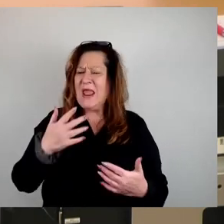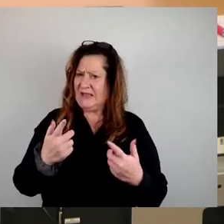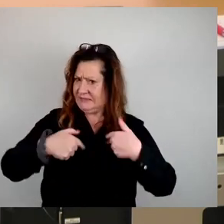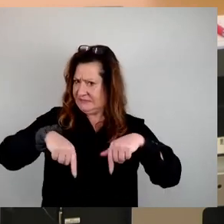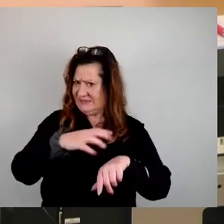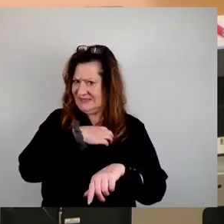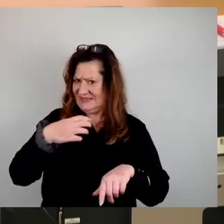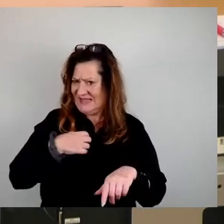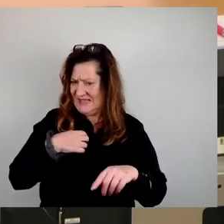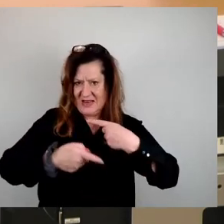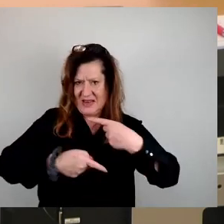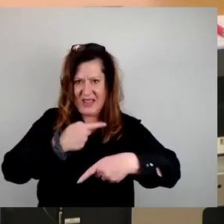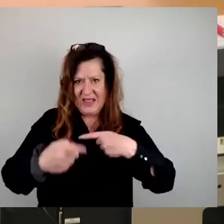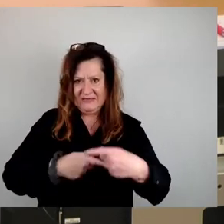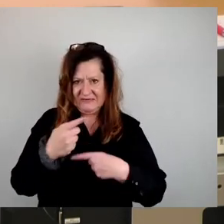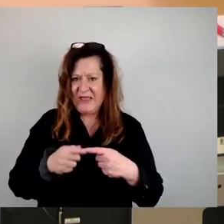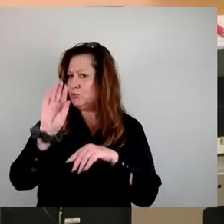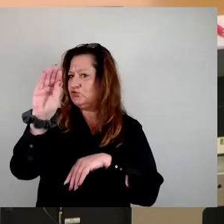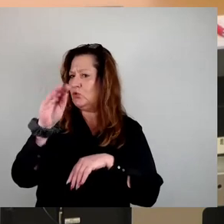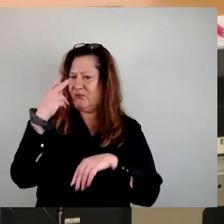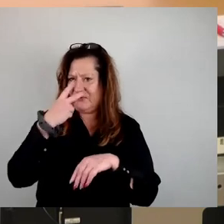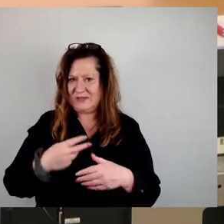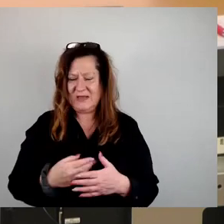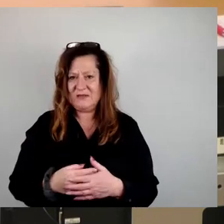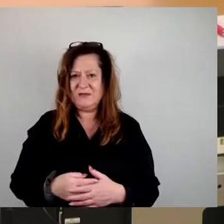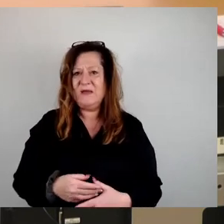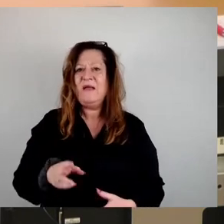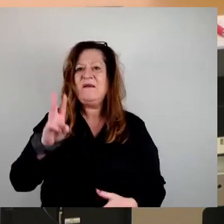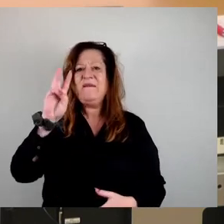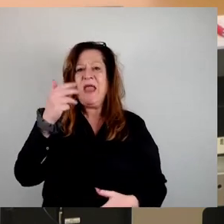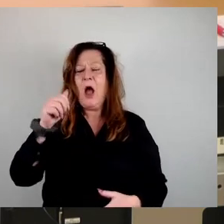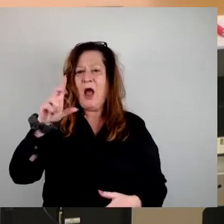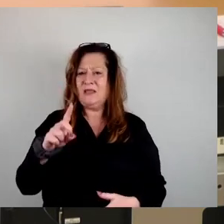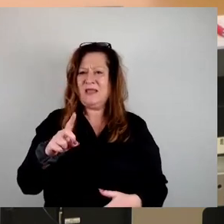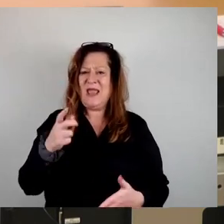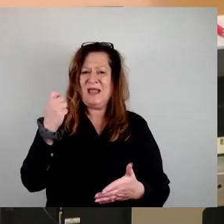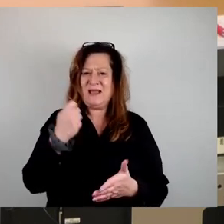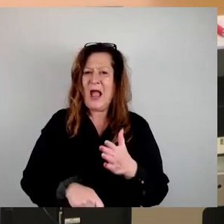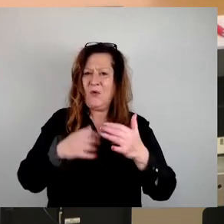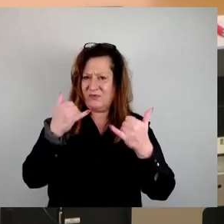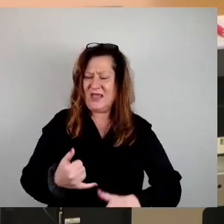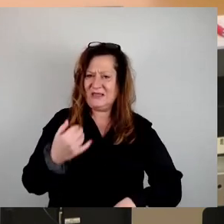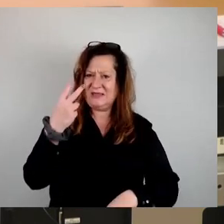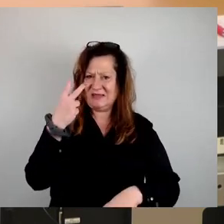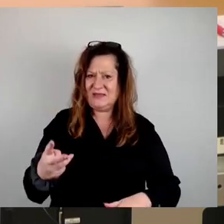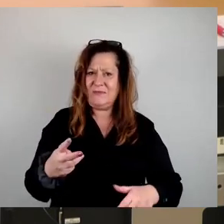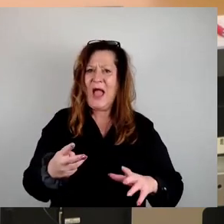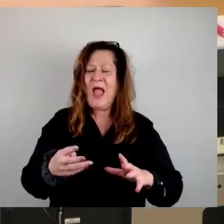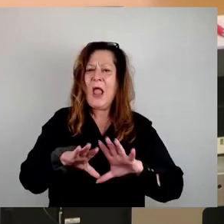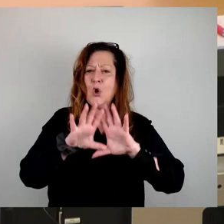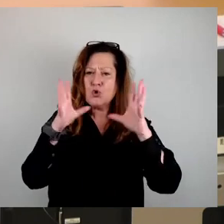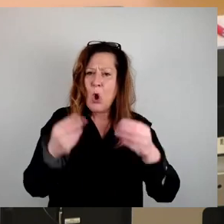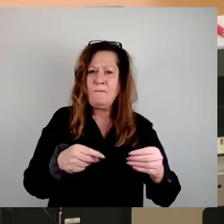Die Stadt bzw. die WED kauft jetzt zwei Cluster, zwei komplette Gebiete